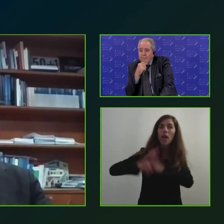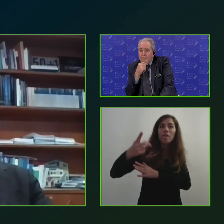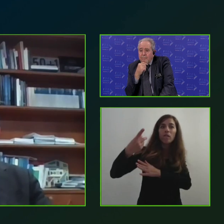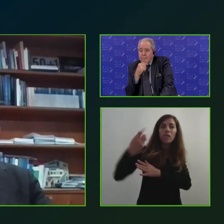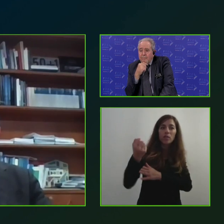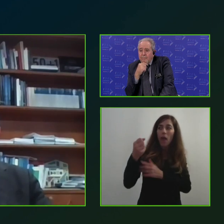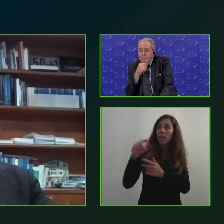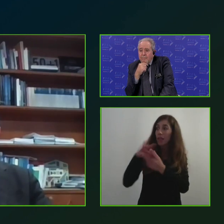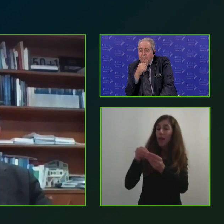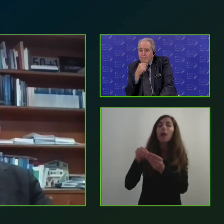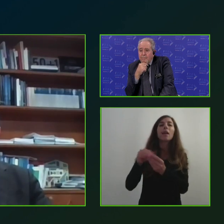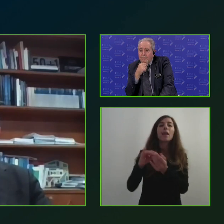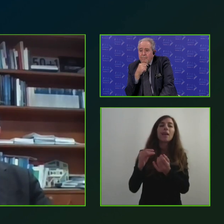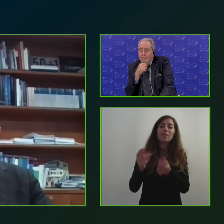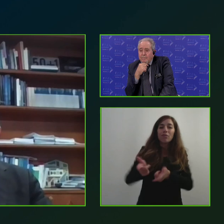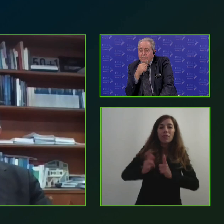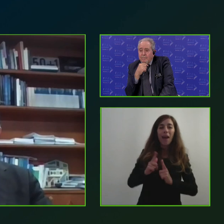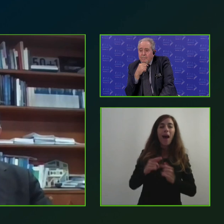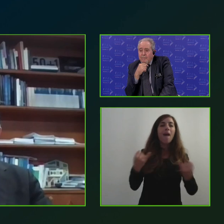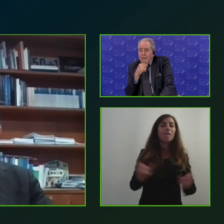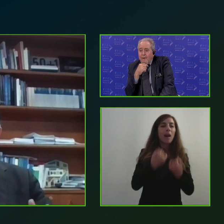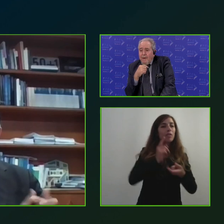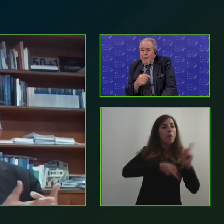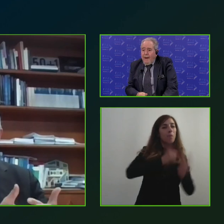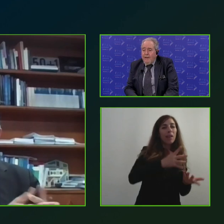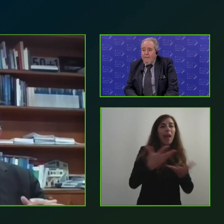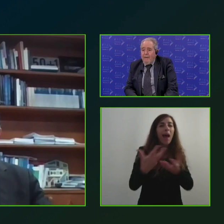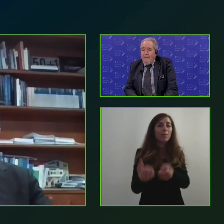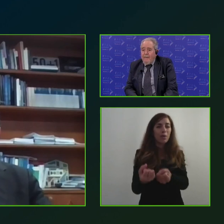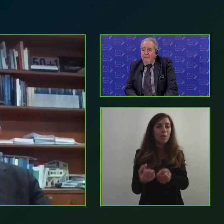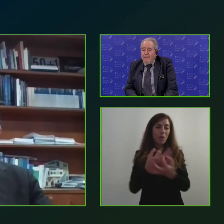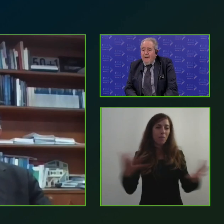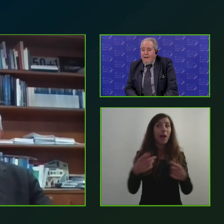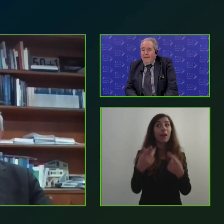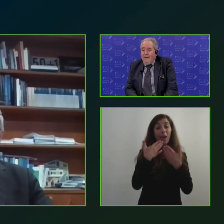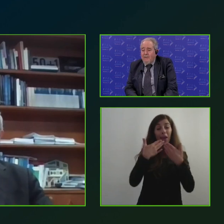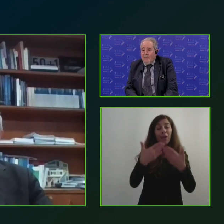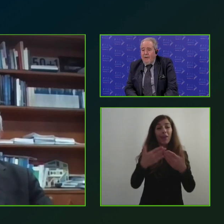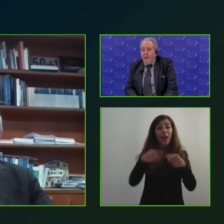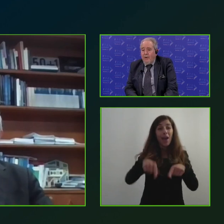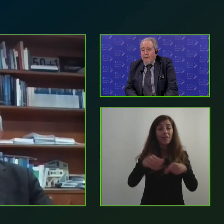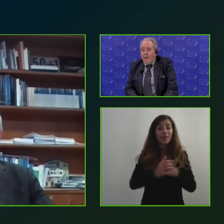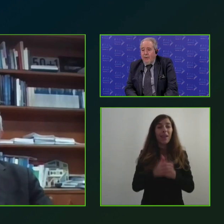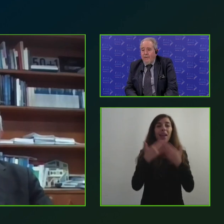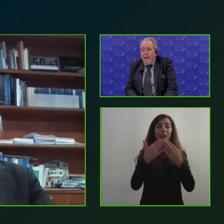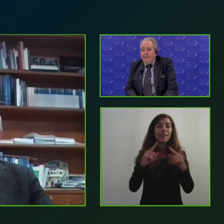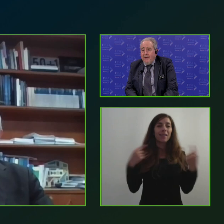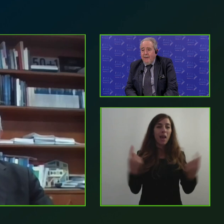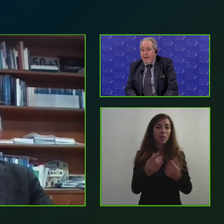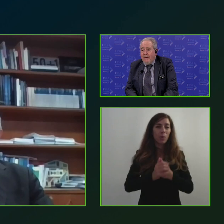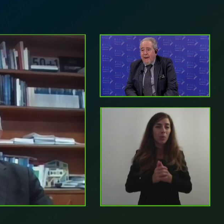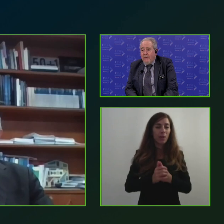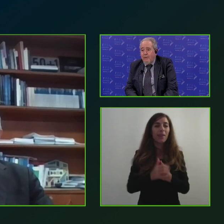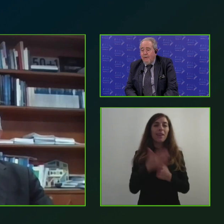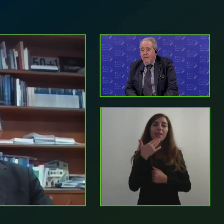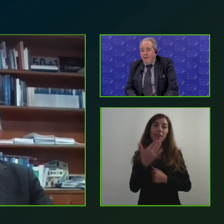politiche sicuramente l'agenzia intende lavorare in questa direzione ancora grazie a tutti grazie Massimo più chiaro di così non potevi essere